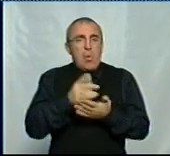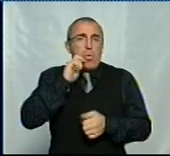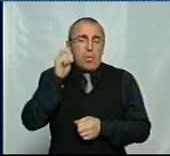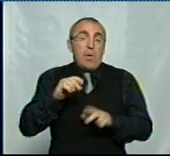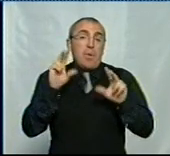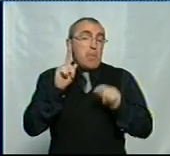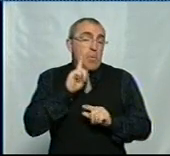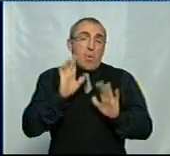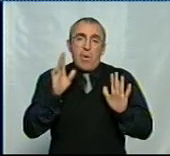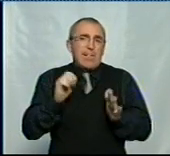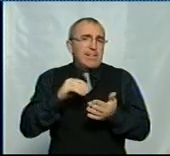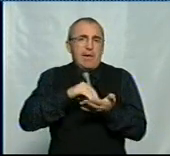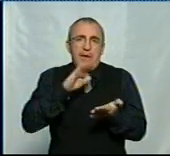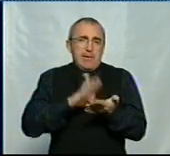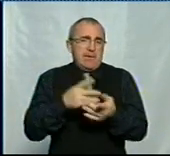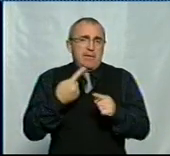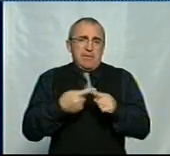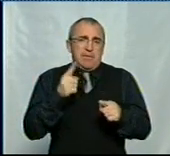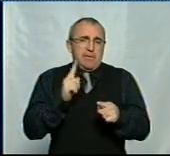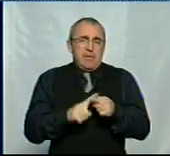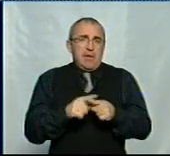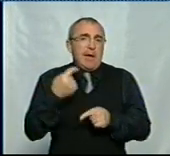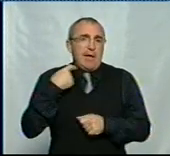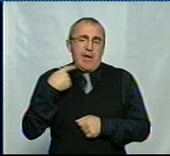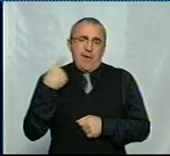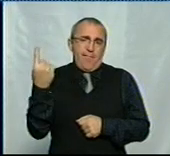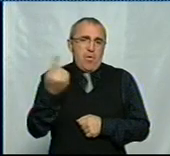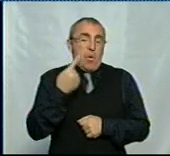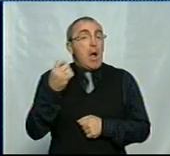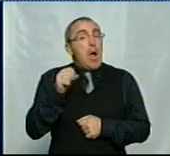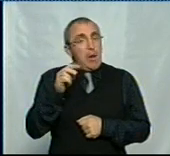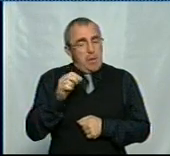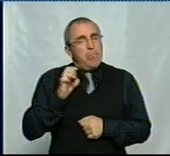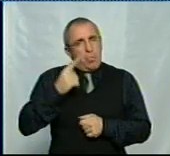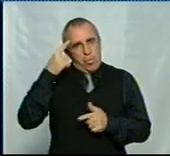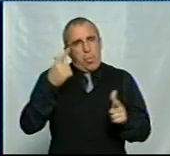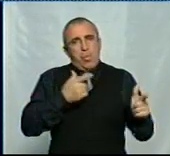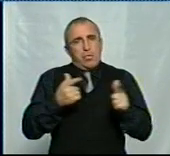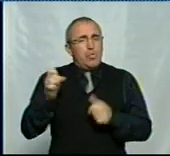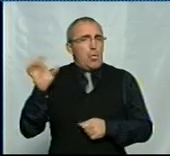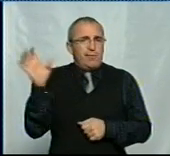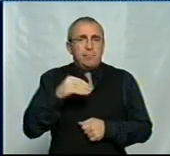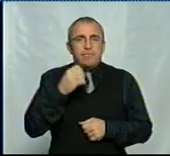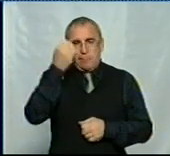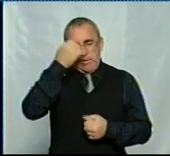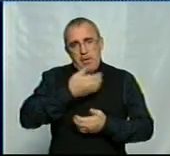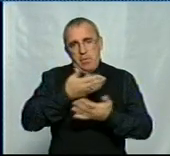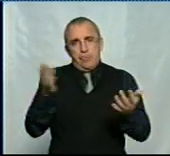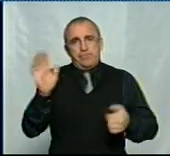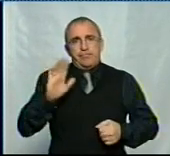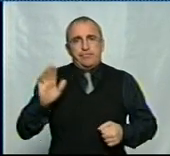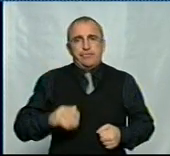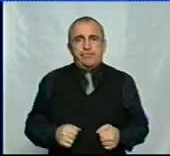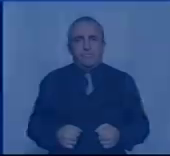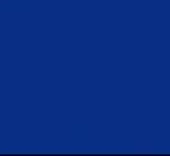На щастя, поки що не зареєстровано таких на Кіровоградщині, але треба бути готовим до всього. Дякую, що дивились. Хай щастий. Дякую.